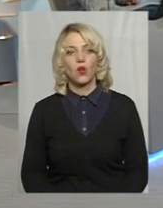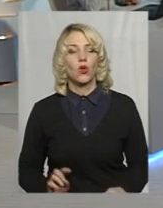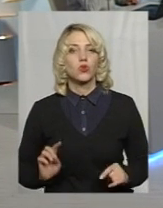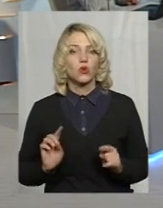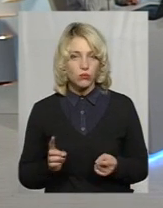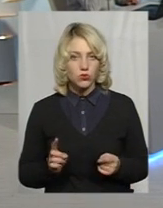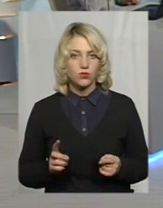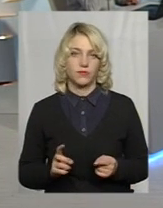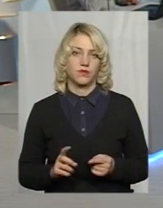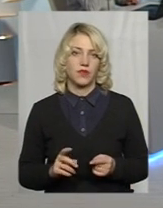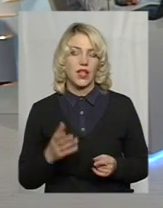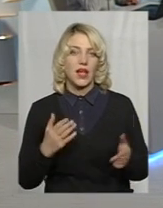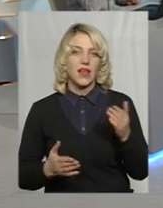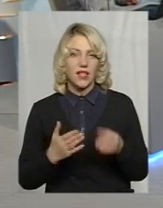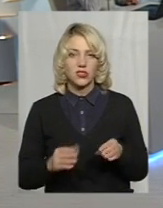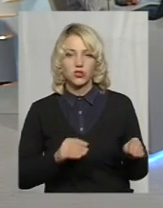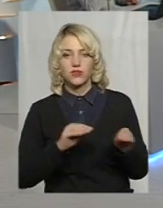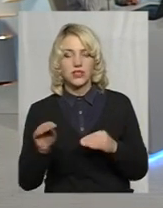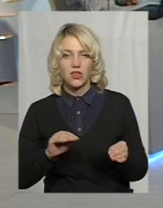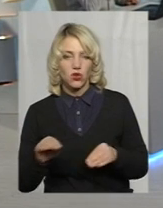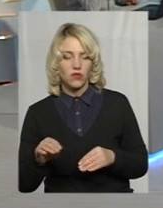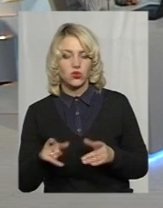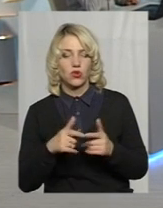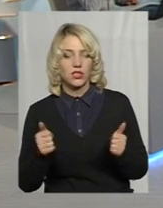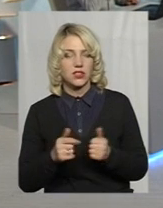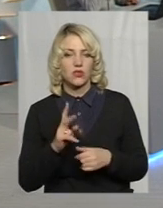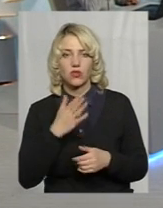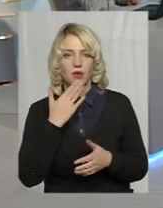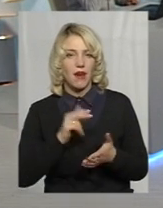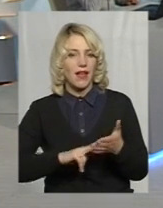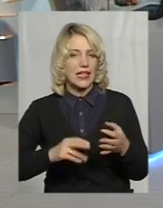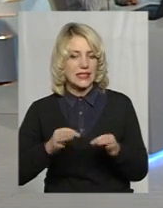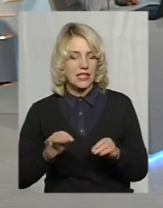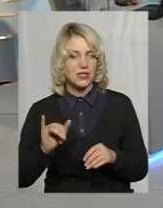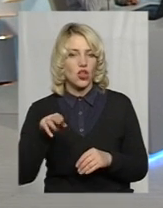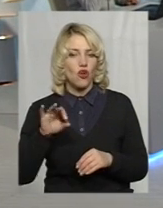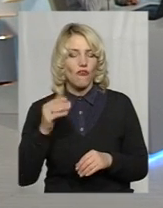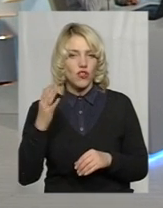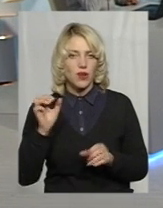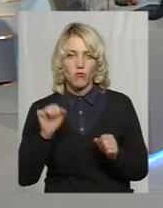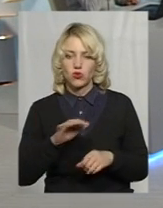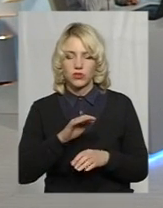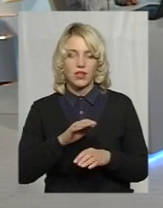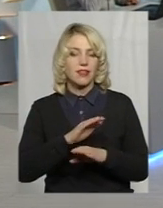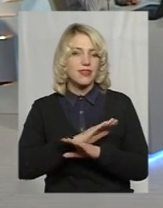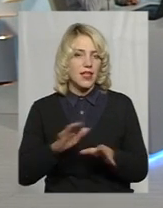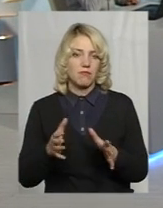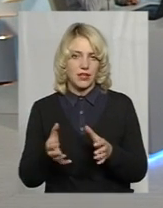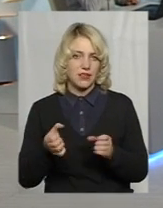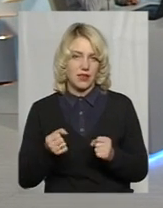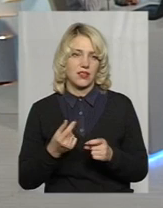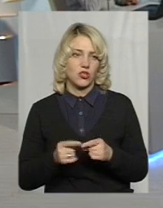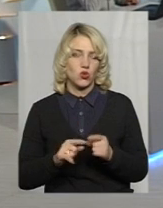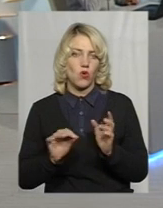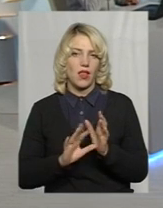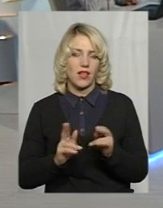Тому, якщо встановлюють організації, які не мають ліцензії, то вони можуть і навіть не прийняти цю